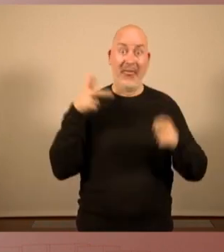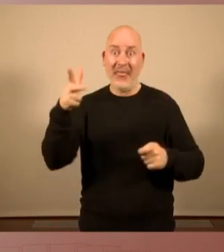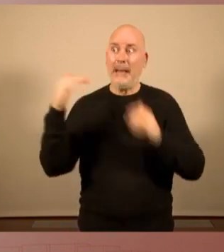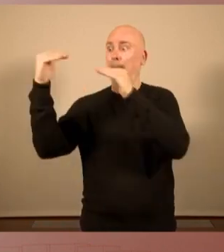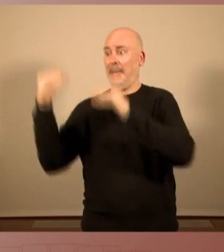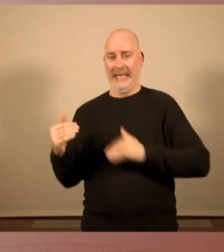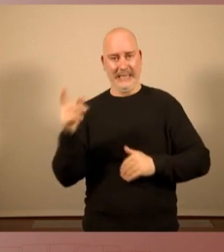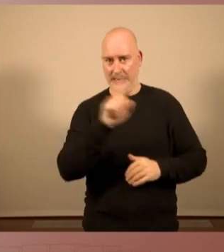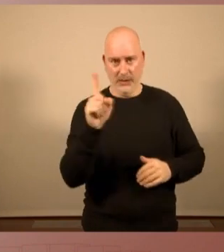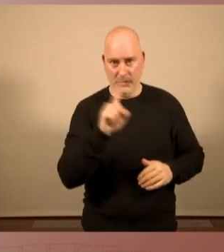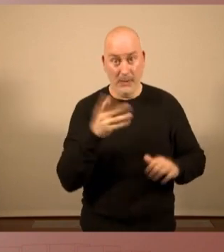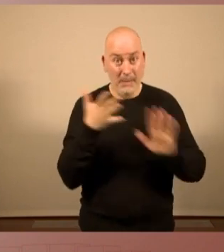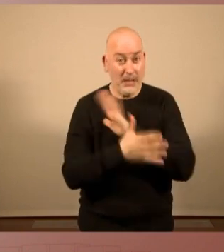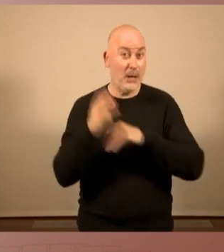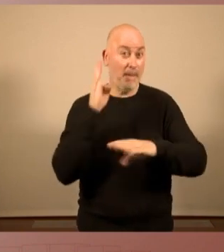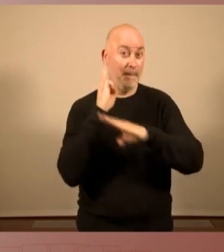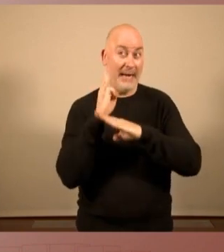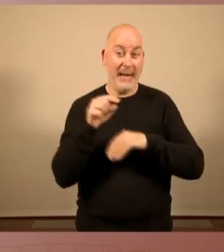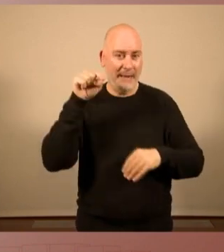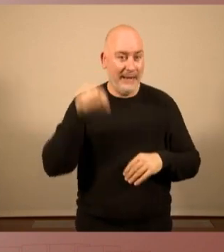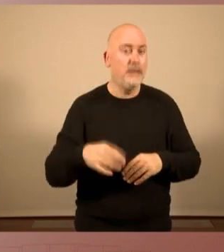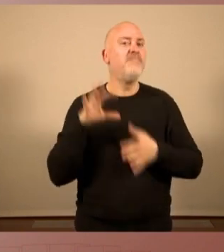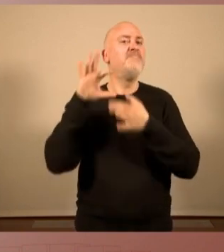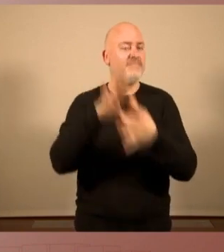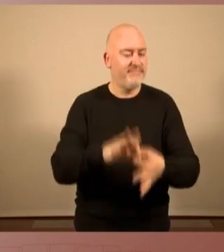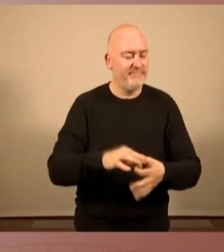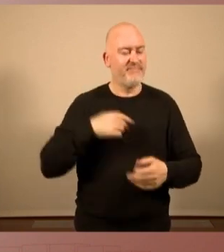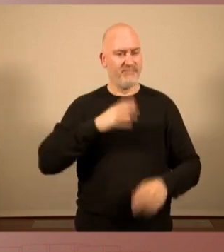ha de ser lleial a aquesta premissa.